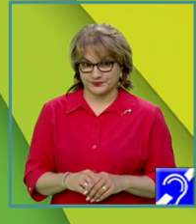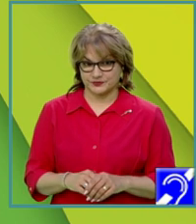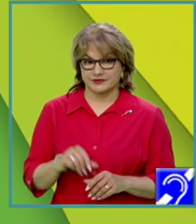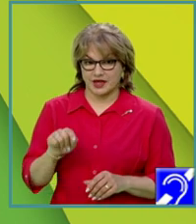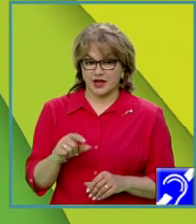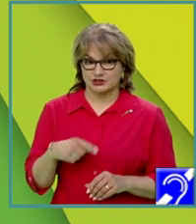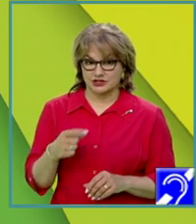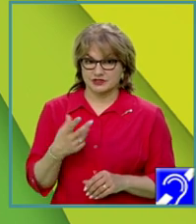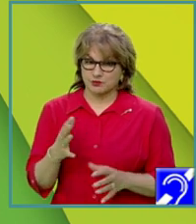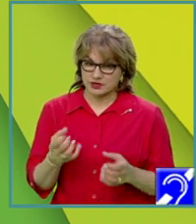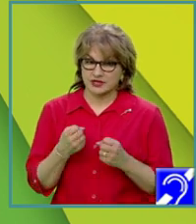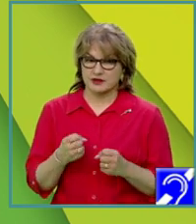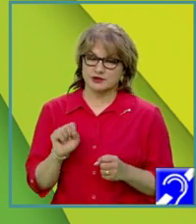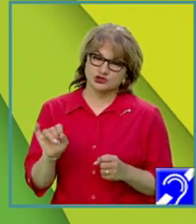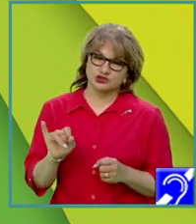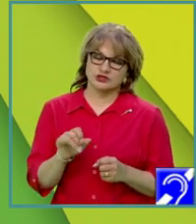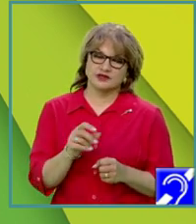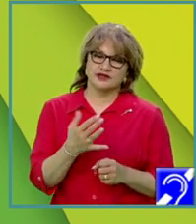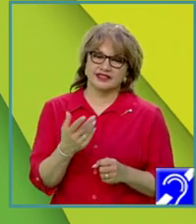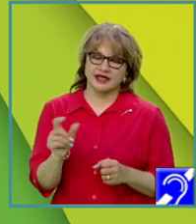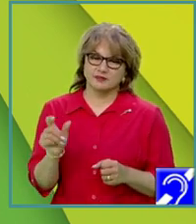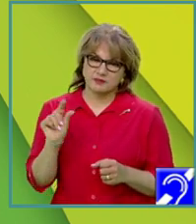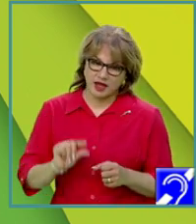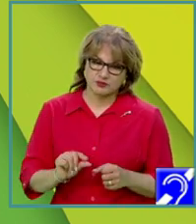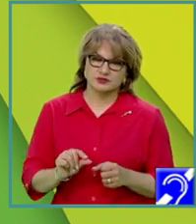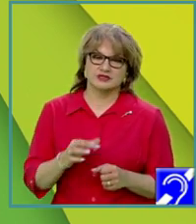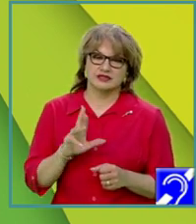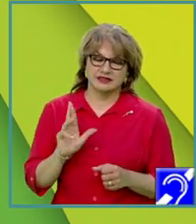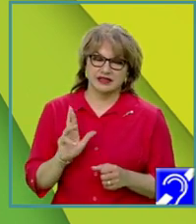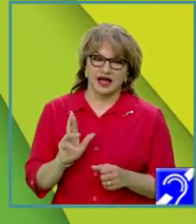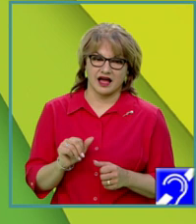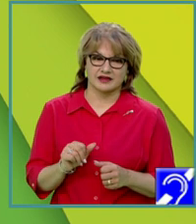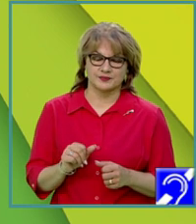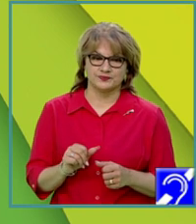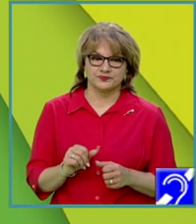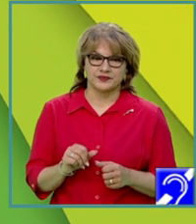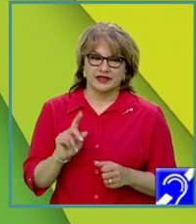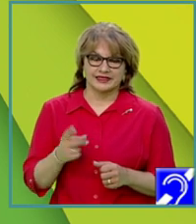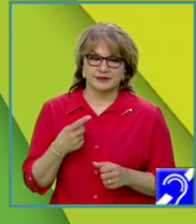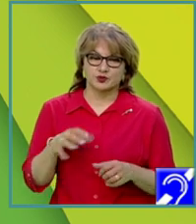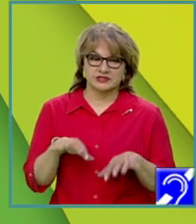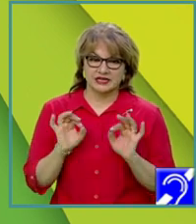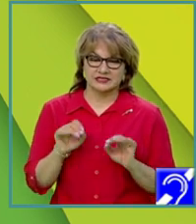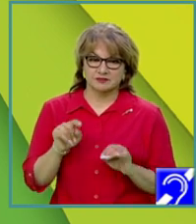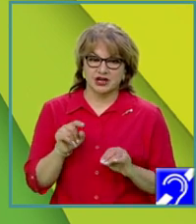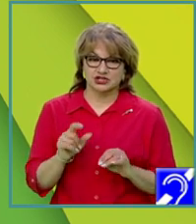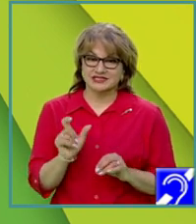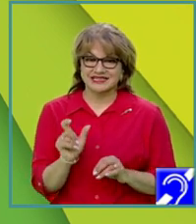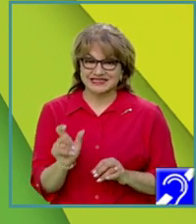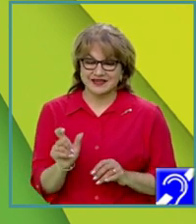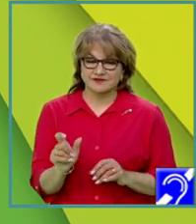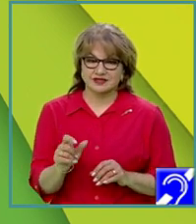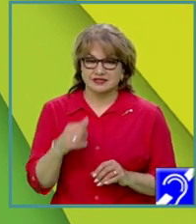secvenței, poate să aibă și termeni mai puțini, dar trebuie să găsim acea secvență care are